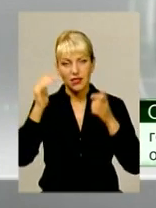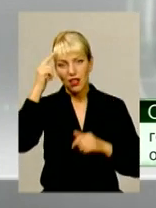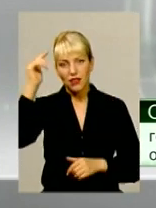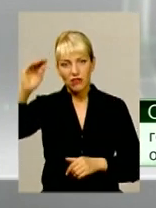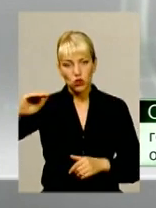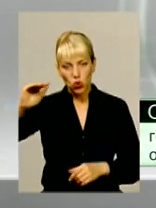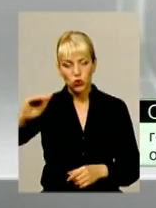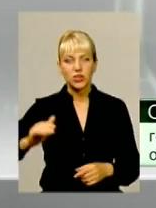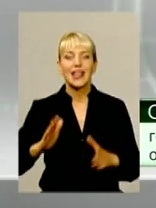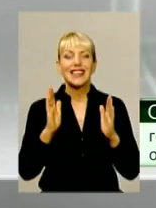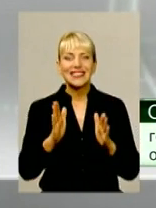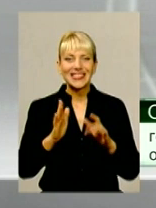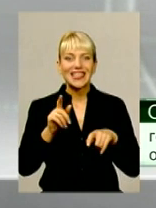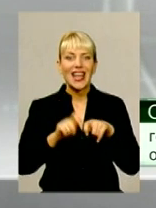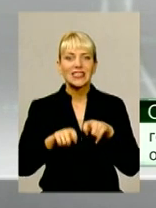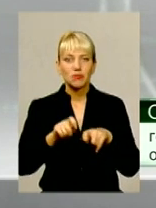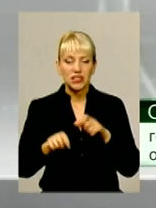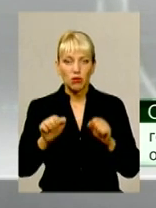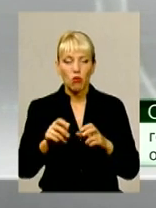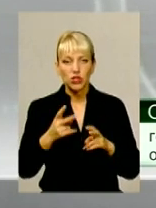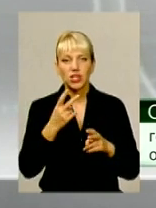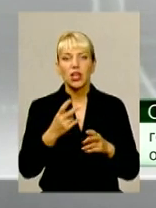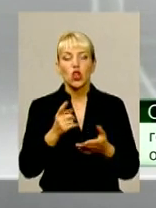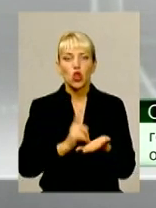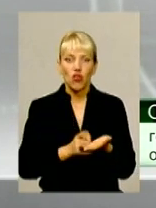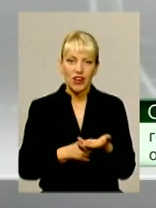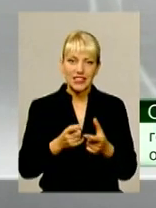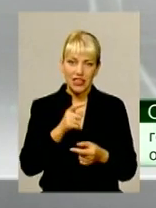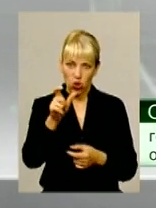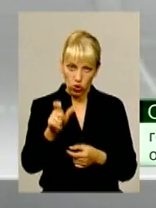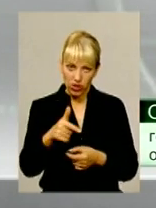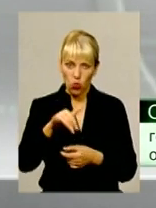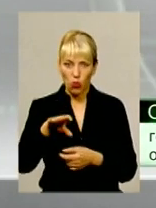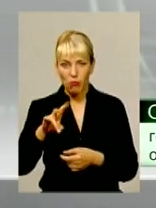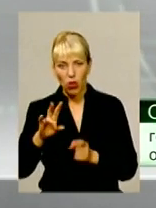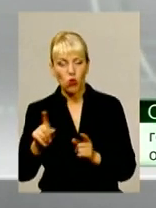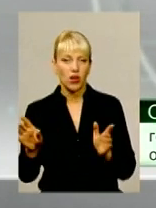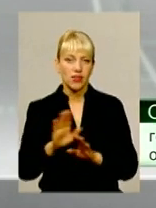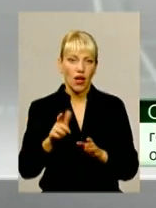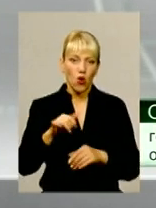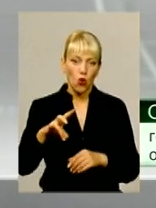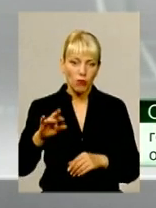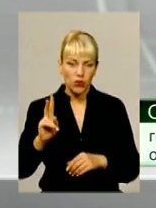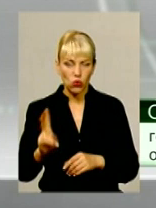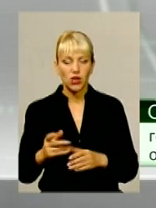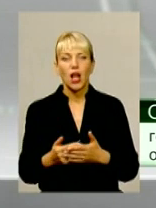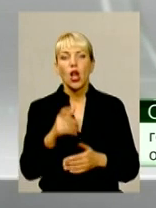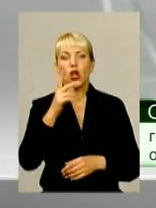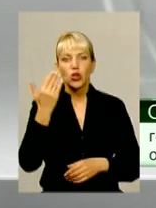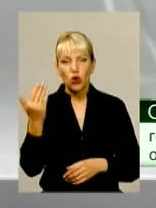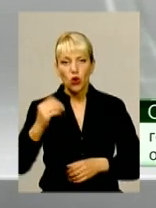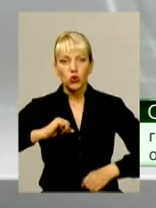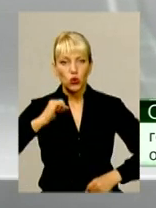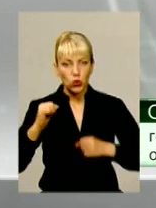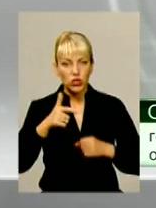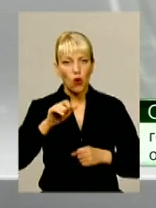експертиза може довести, чи то він. І що він, власне, кидав? Зі слів Кам'янецьких Свободівців, які його добре знали, ну він дійсно дуже розумна,